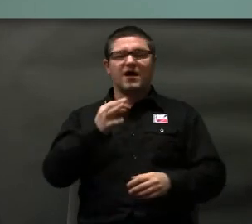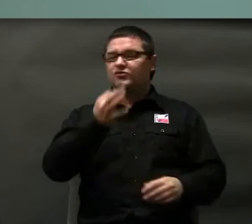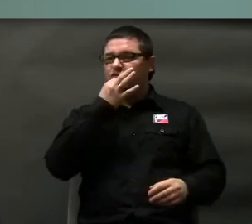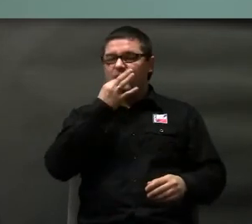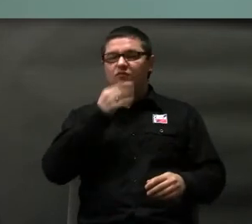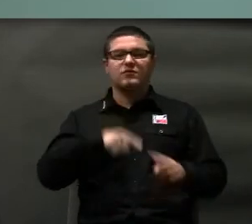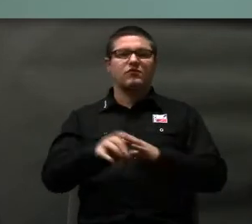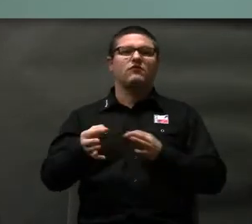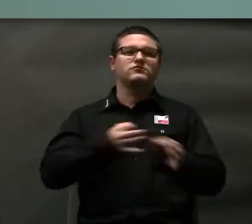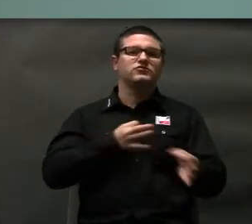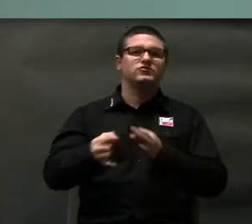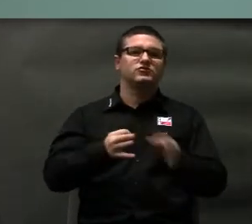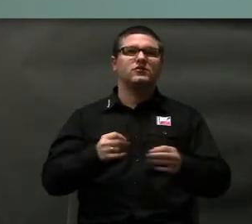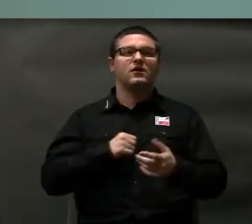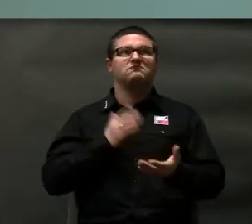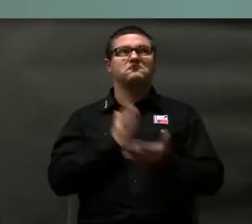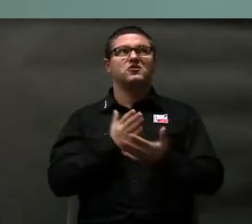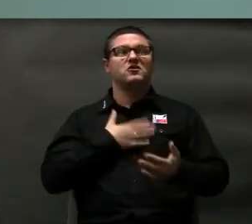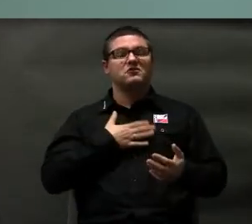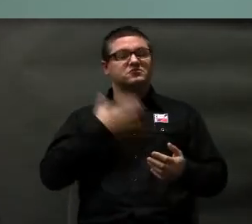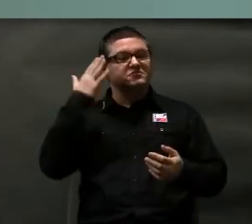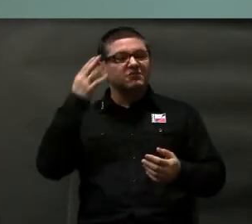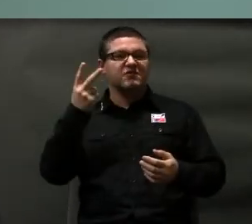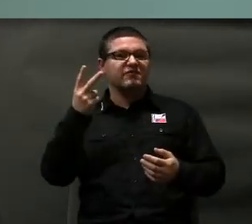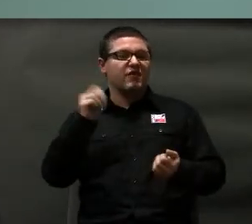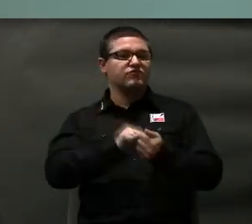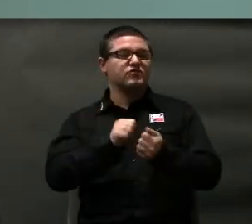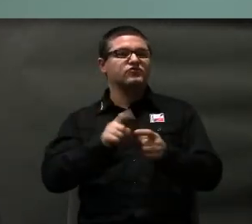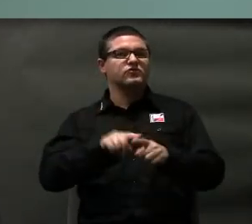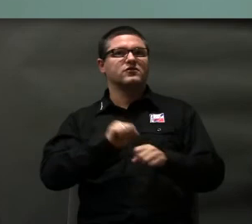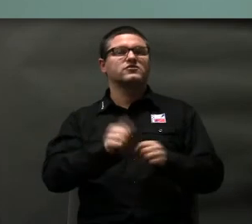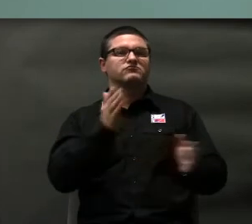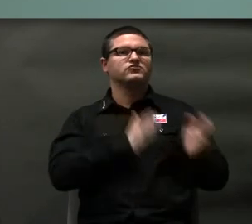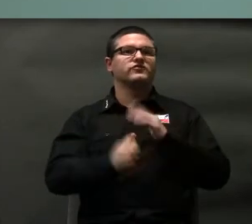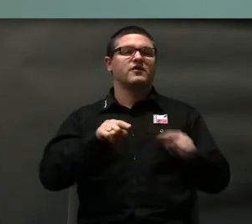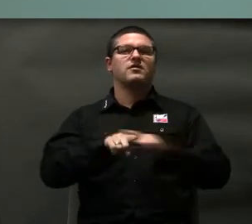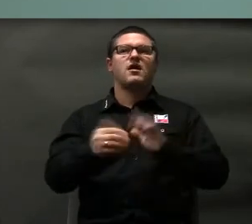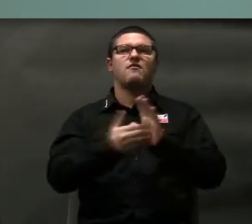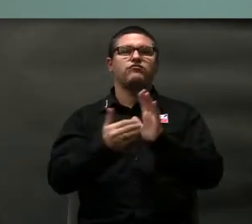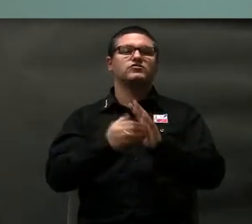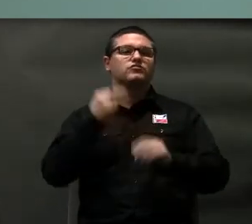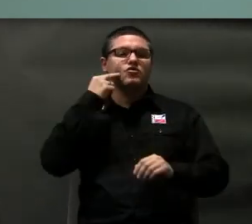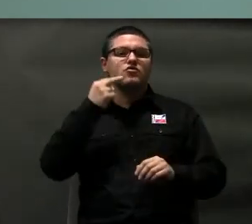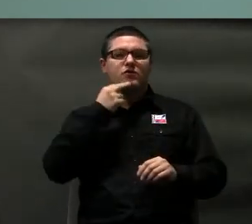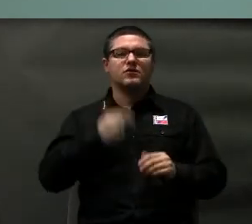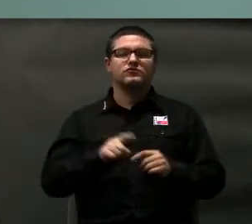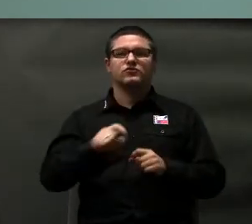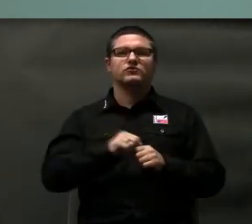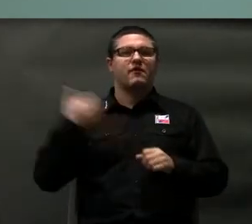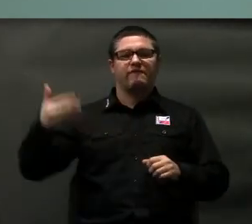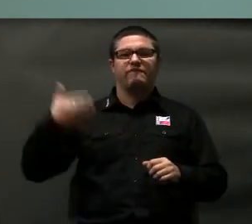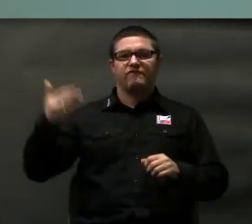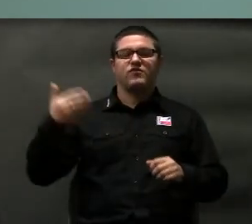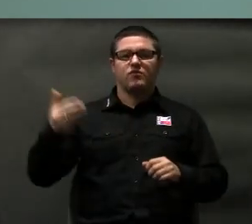mało. Do historii właściwie ja znam dwa produkty, o których można powiedzieć, że są dostosowane dla potrzeb osób głuchych. To są wykłady